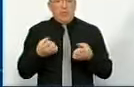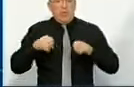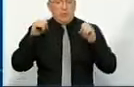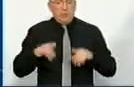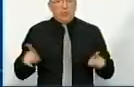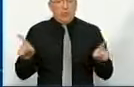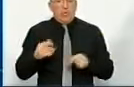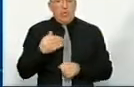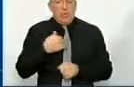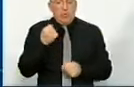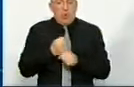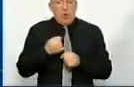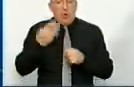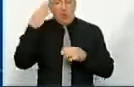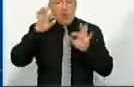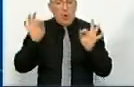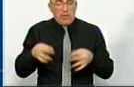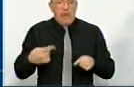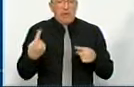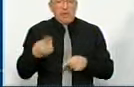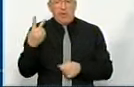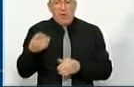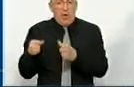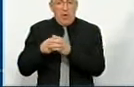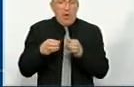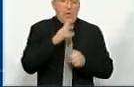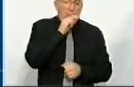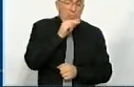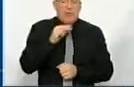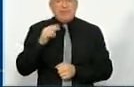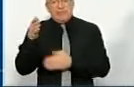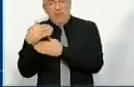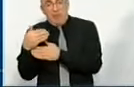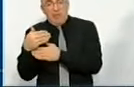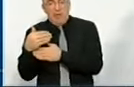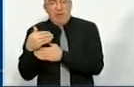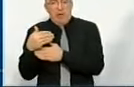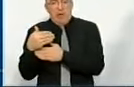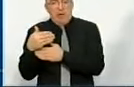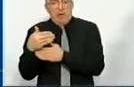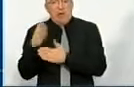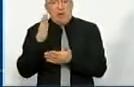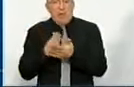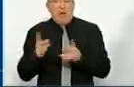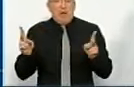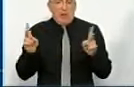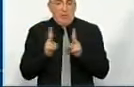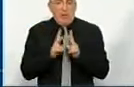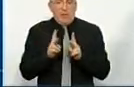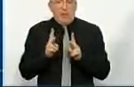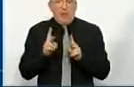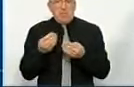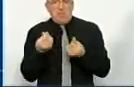рішення, що хочемо зробити модель для того, щоб ці дві громади, помічна і знамінка, мали зустріч з топ